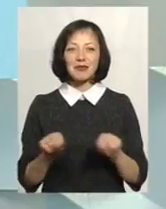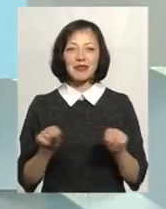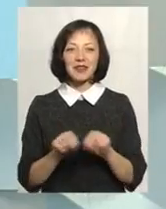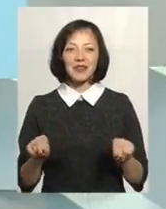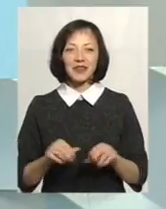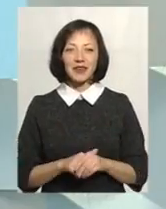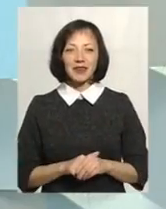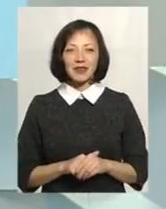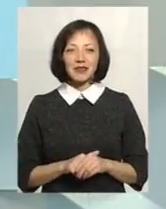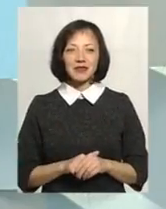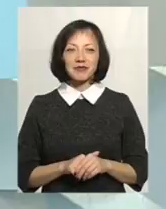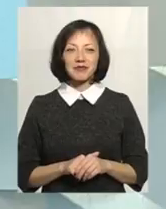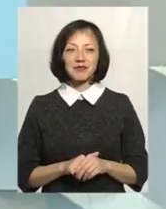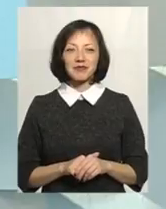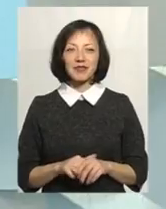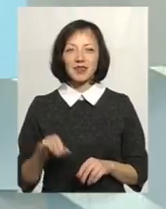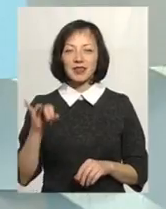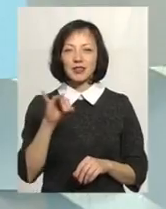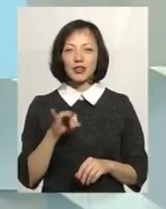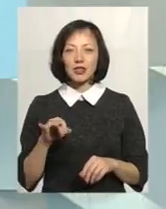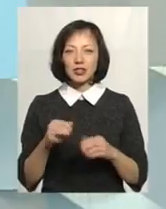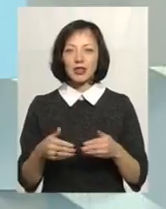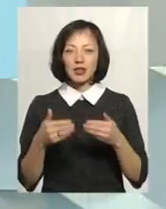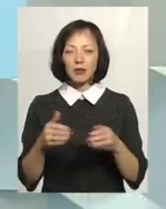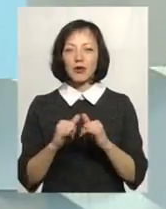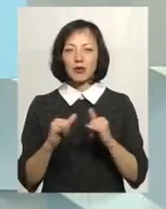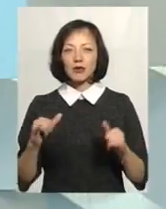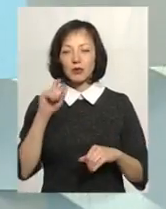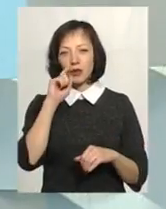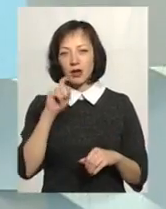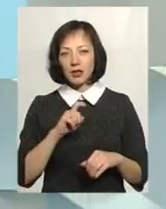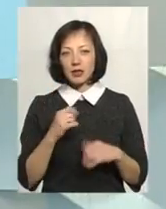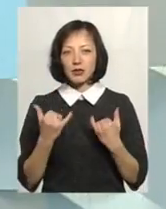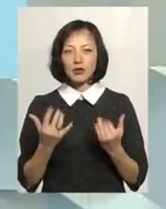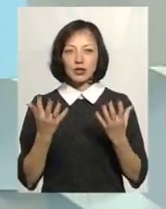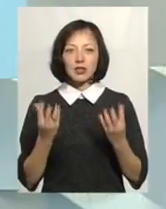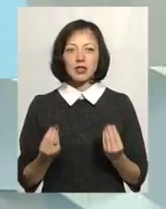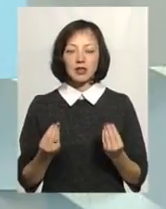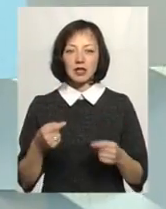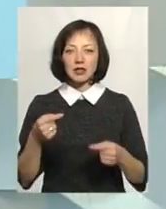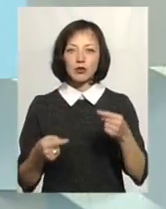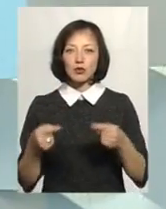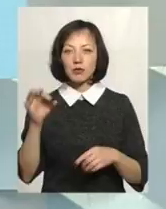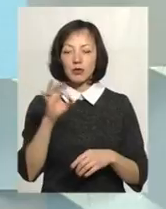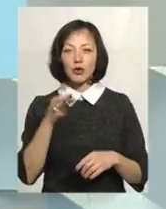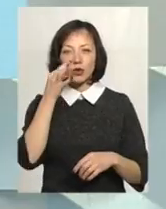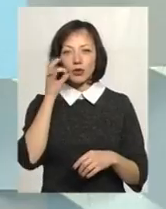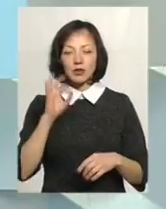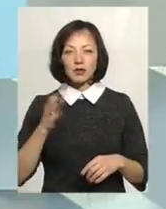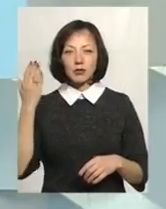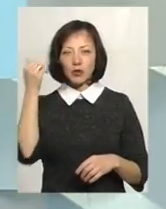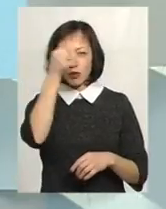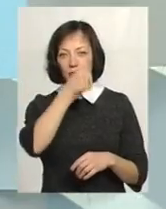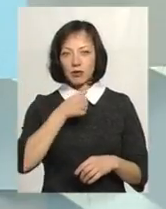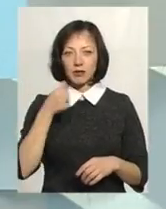Дякую. Історичного етапу розвитку нашої держави, нашої України, адже на сьогоднішній день дискусії стосовно досвіду минулого років